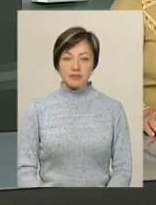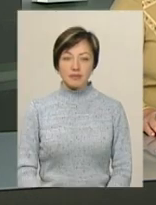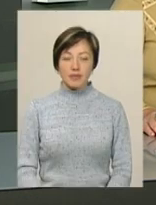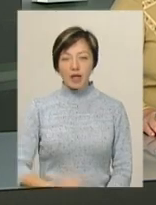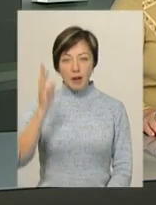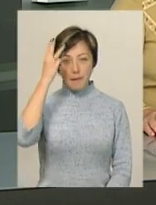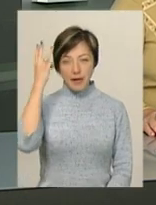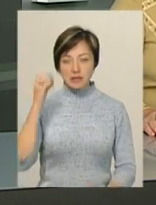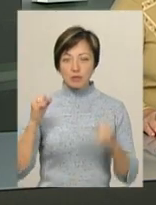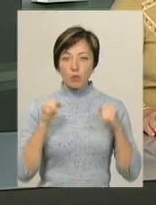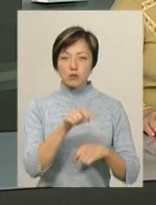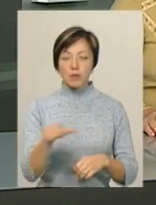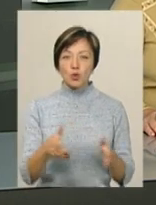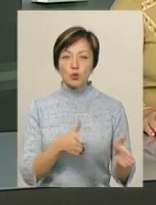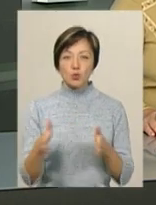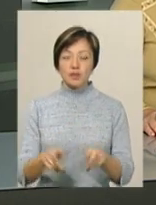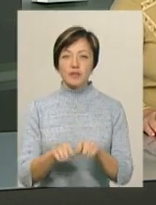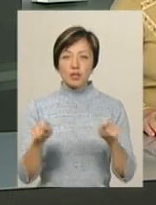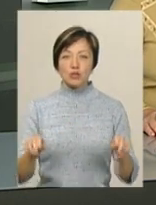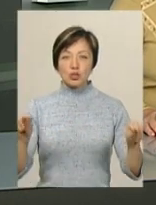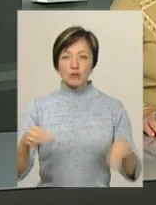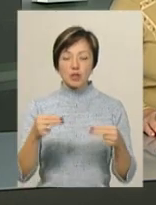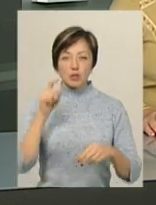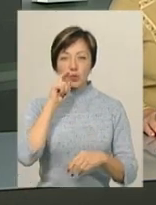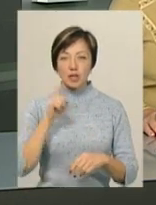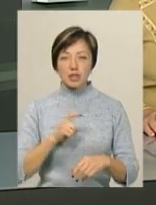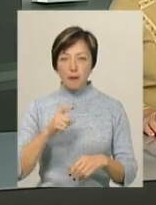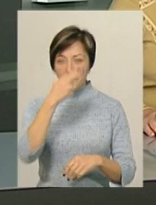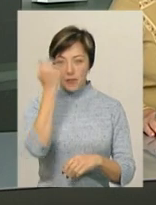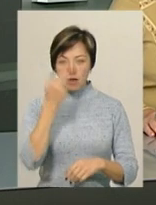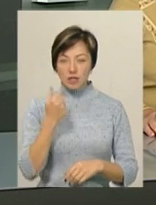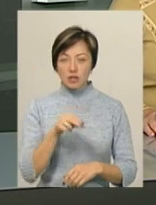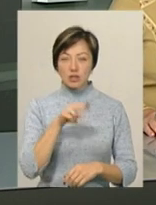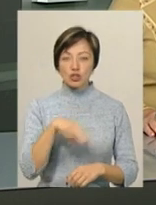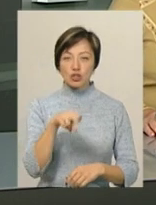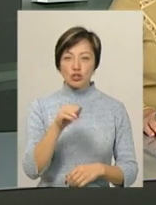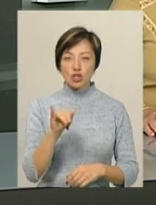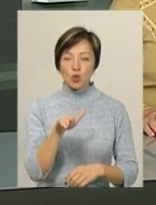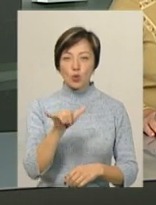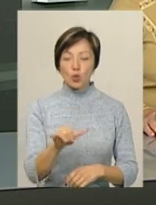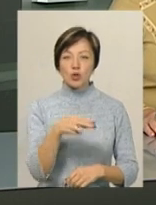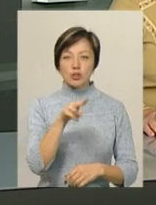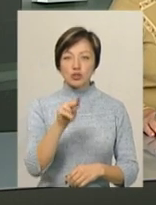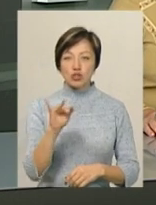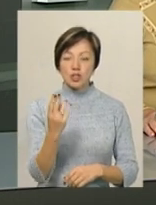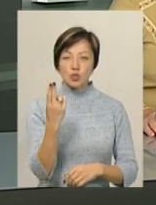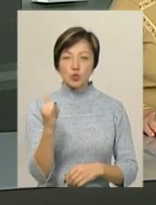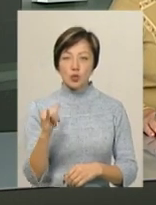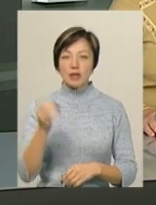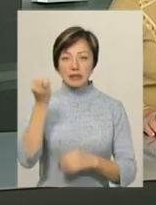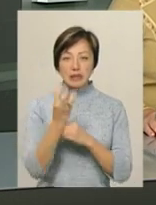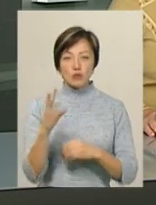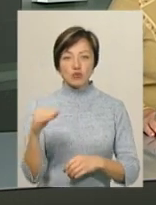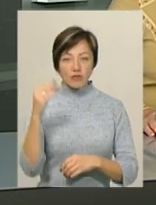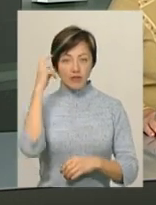Хмельницькі спортсмени готуються до відкритого чемпіонату України з бразильського джиу-джитсу. Змагання відбудуться 13 жовтня в